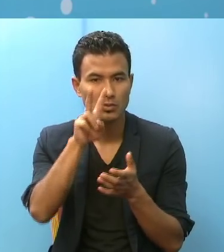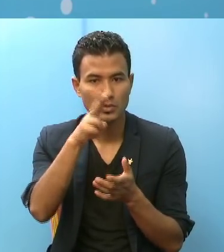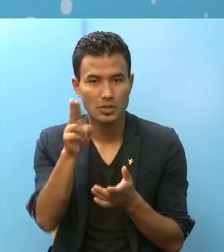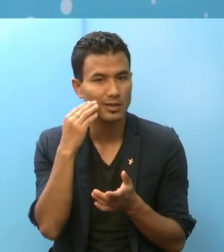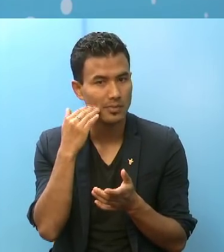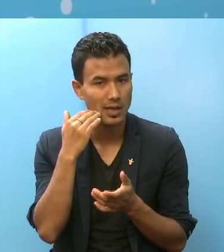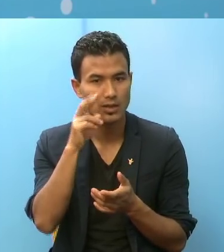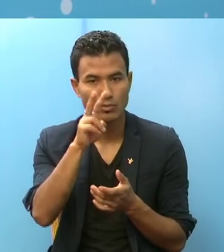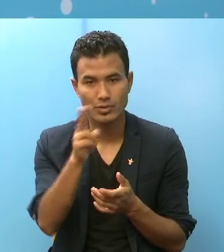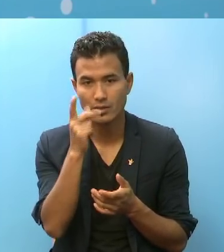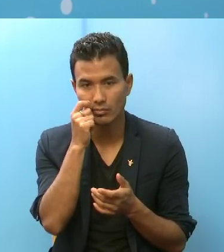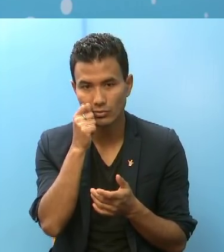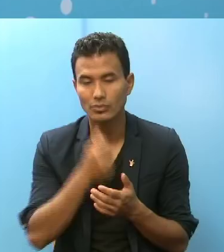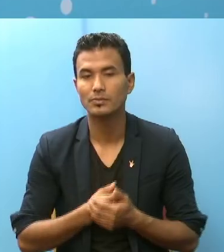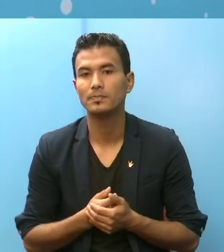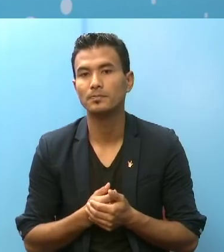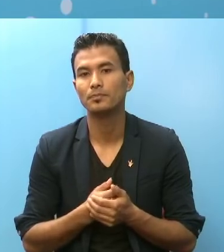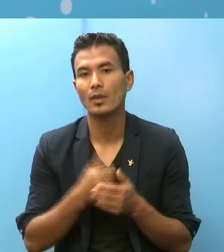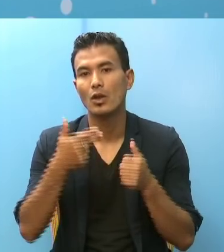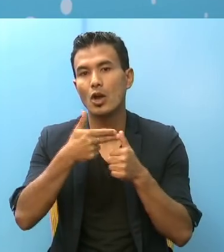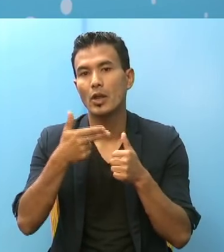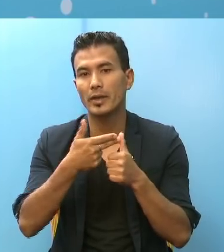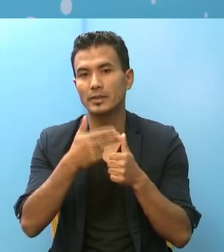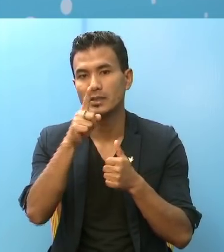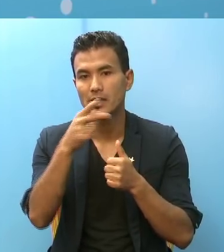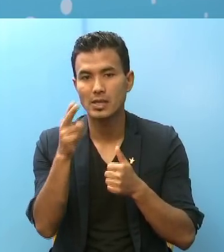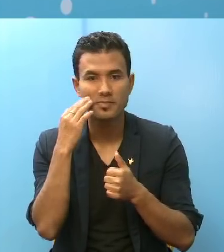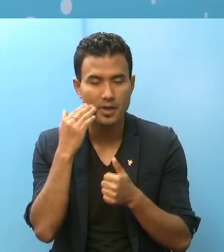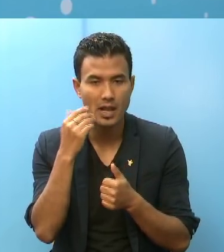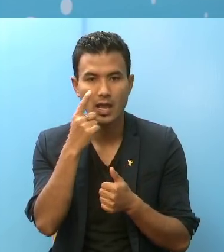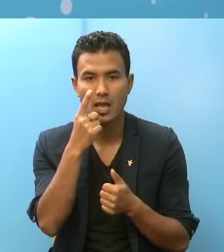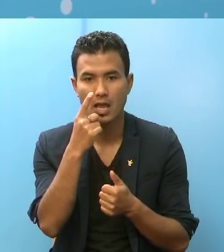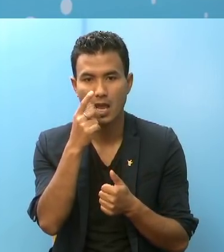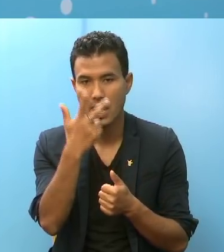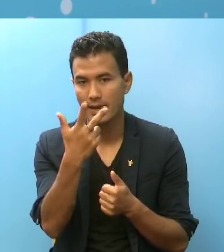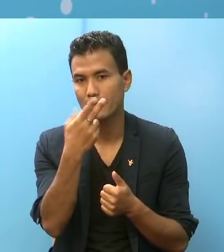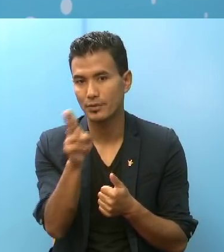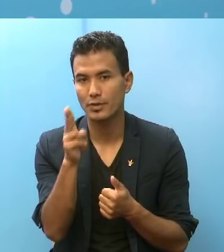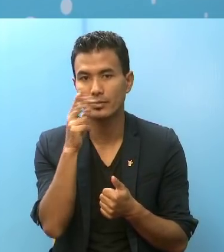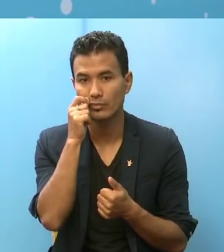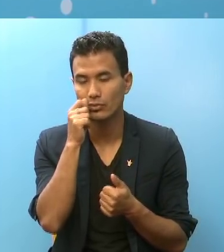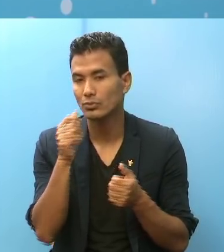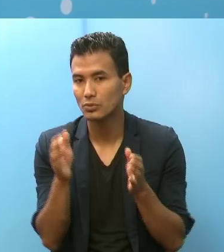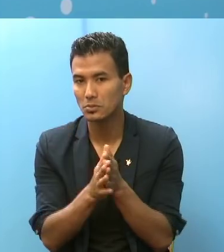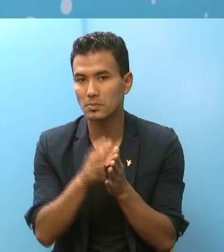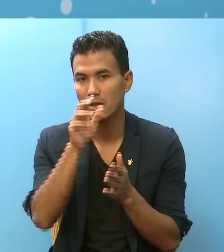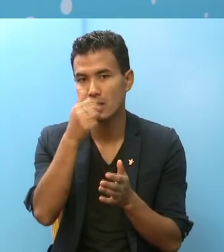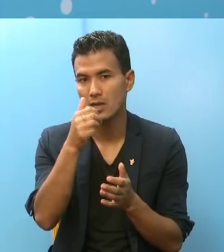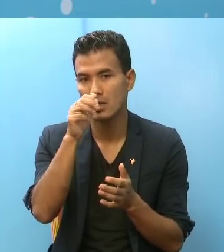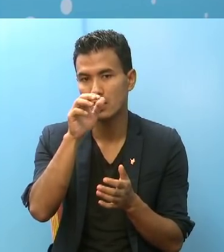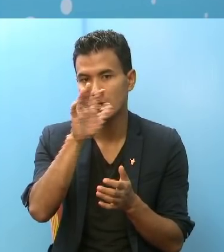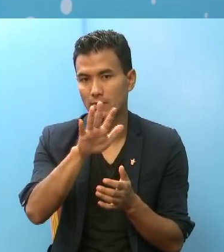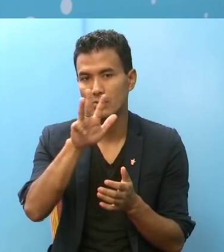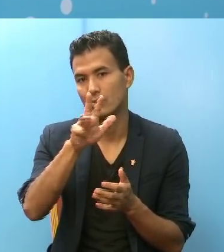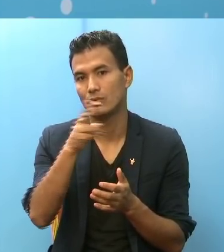दुई जना महिलार दुई जना पुरुस रो अर्गा खाची का एक जना महिला रो आठ जना पुरूस गरी उनान साथी जना